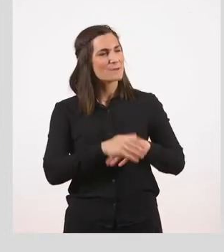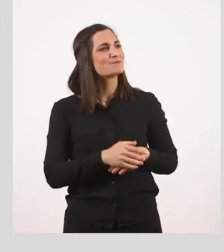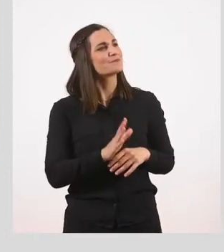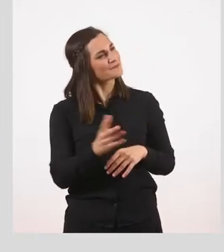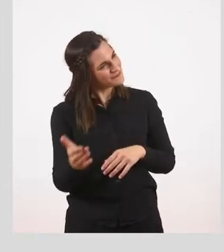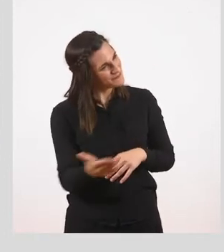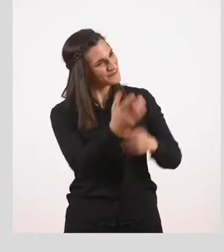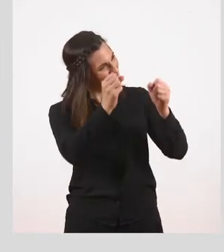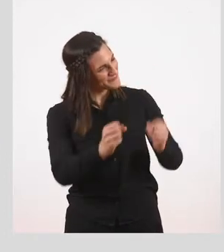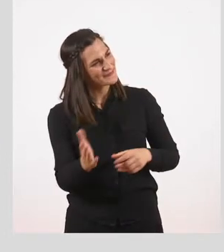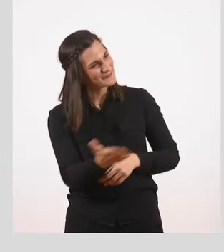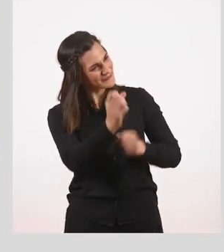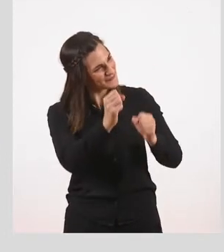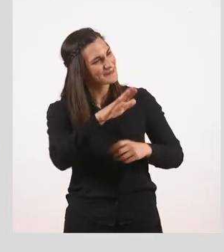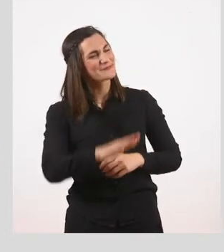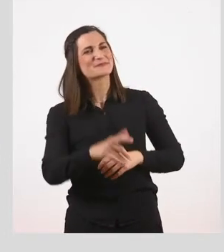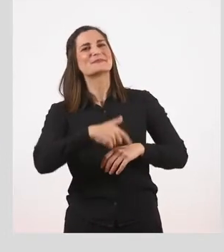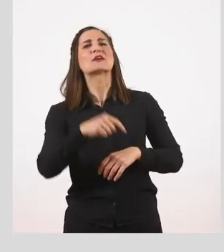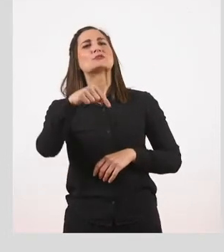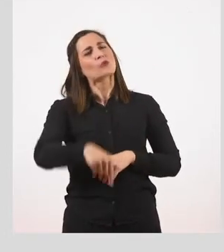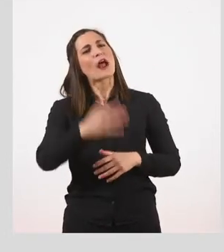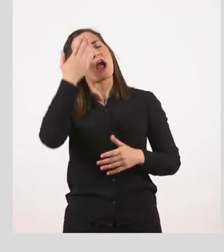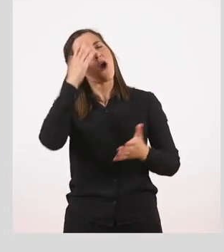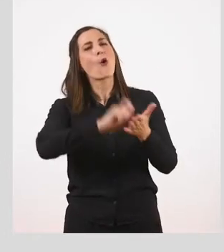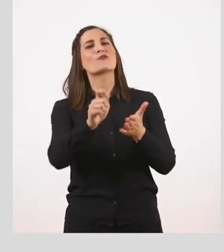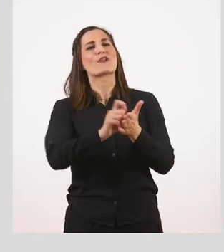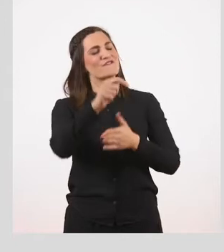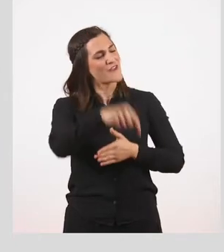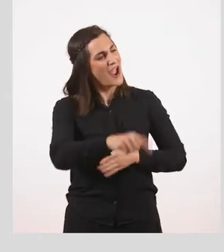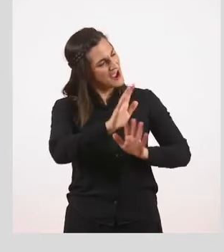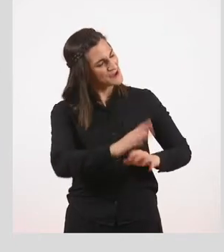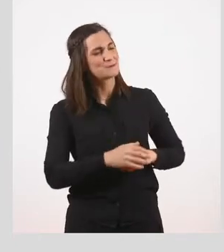Πήγαινε στη θέση σου μικρέ μου, θα κάνουμε λίγο ορθογραφία τώρα.